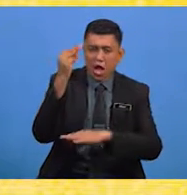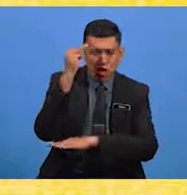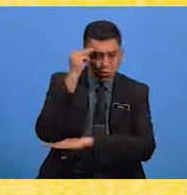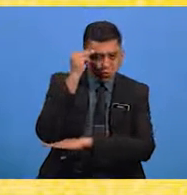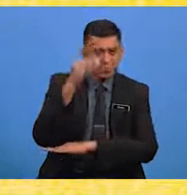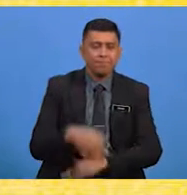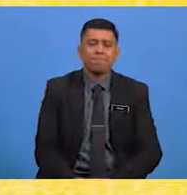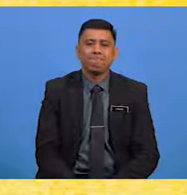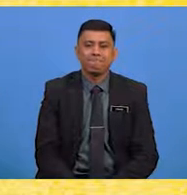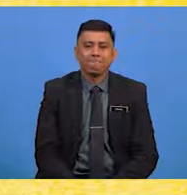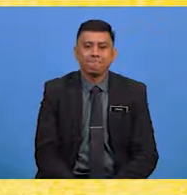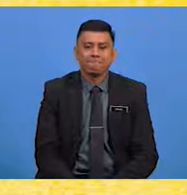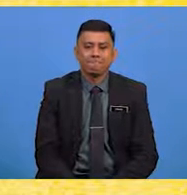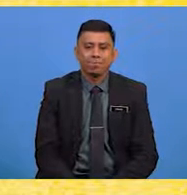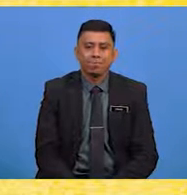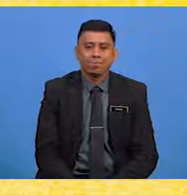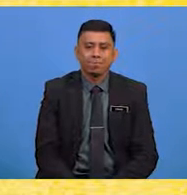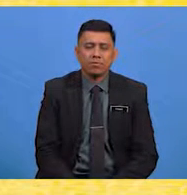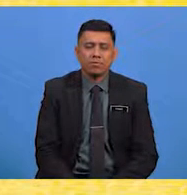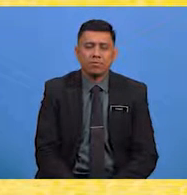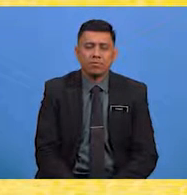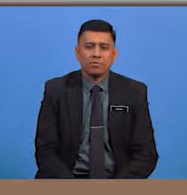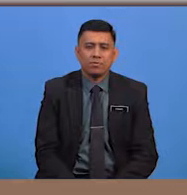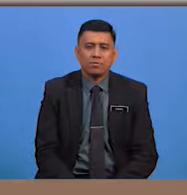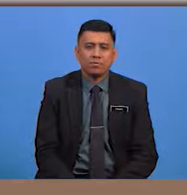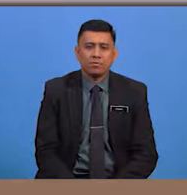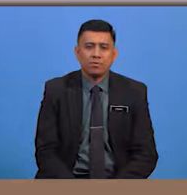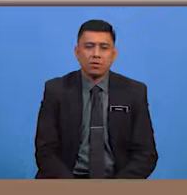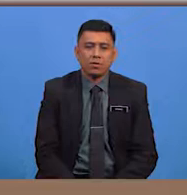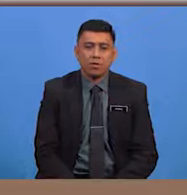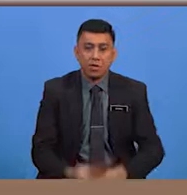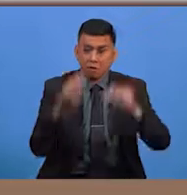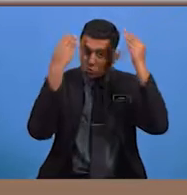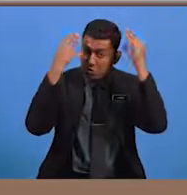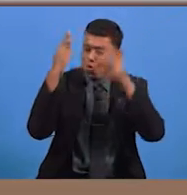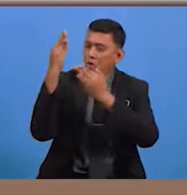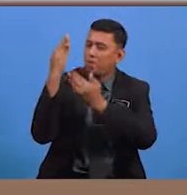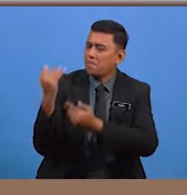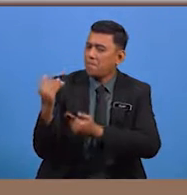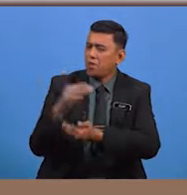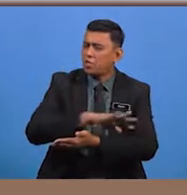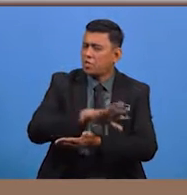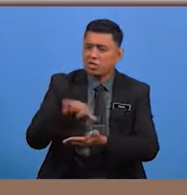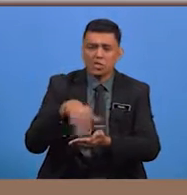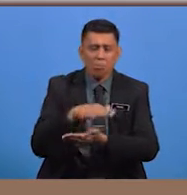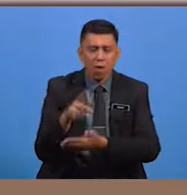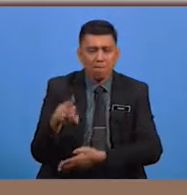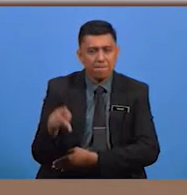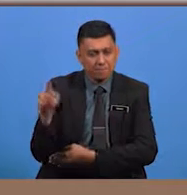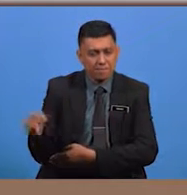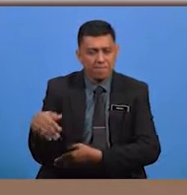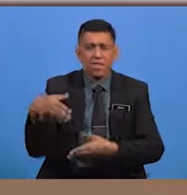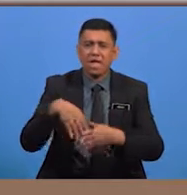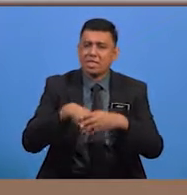Komunikatif Semester 1. Cikgu berharap agar semua pelajar dalam